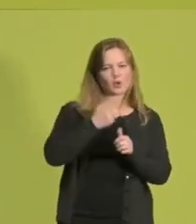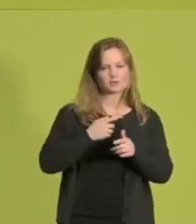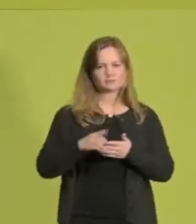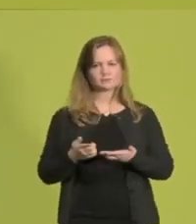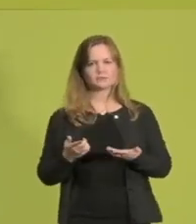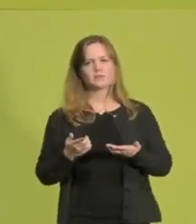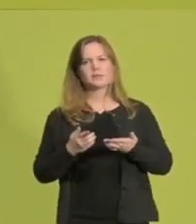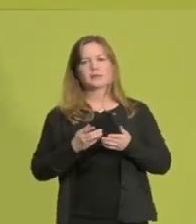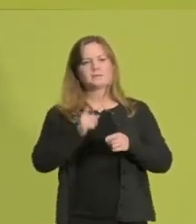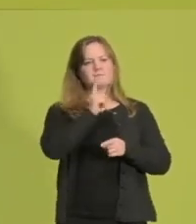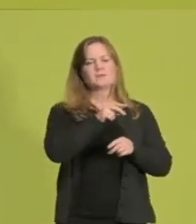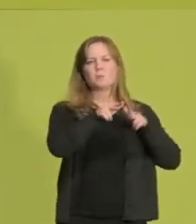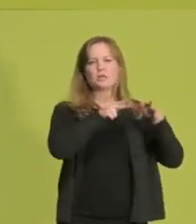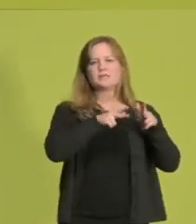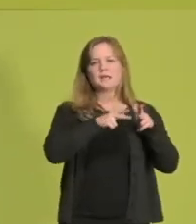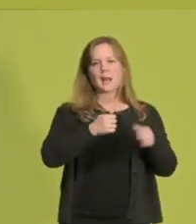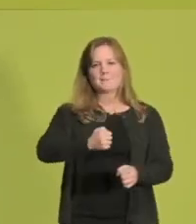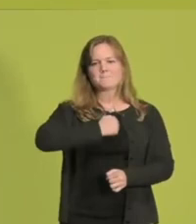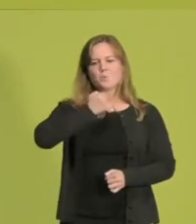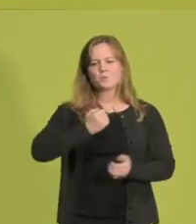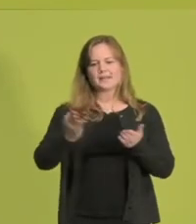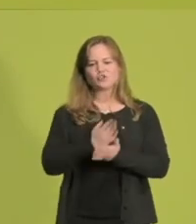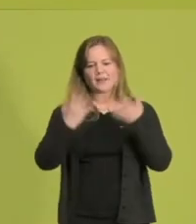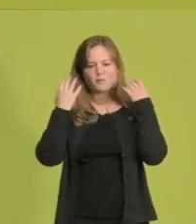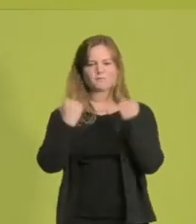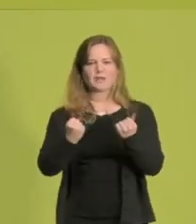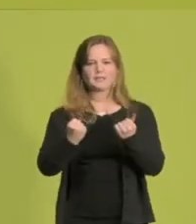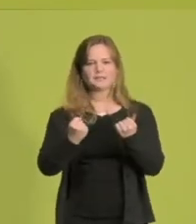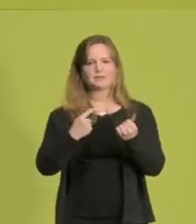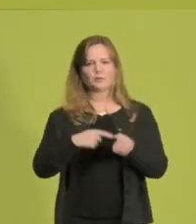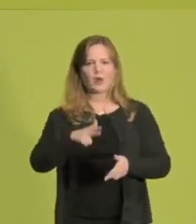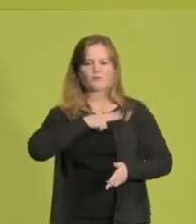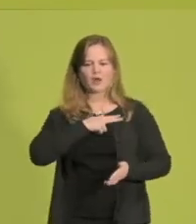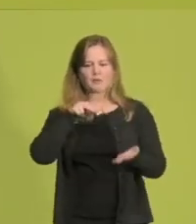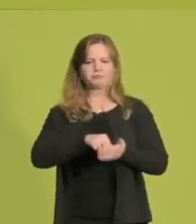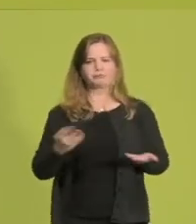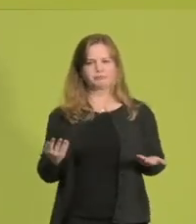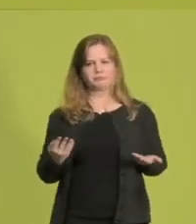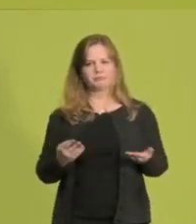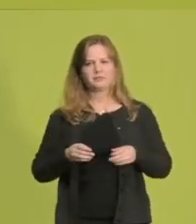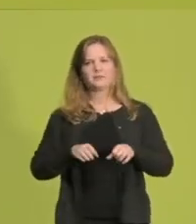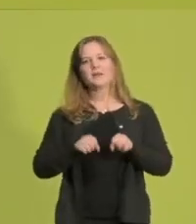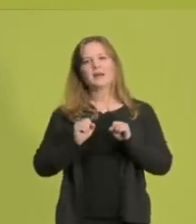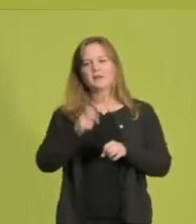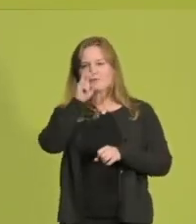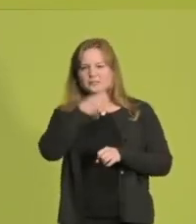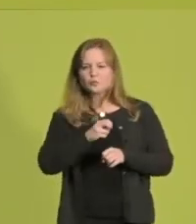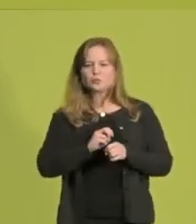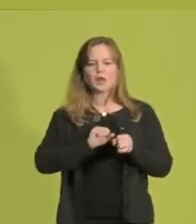traut, Entscheidungen zu treffen und dazu zu stehen. Alle Versuche, diese Pandemie wegzureden,